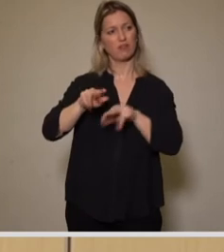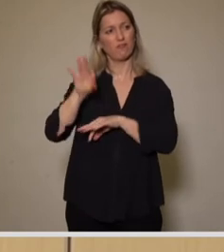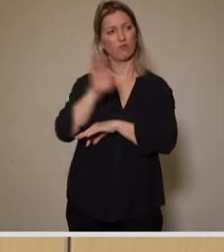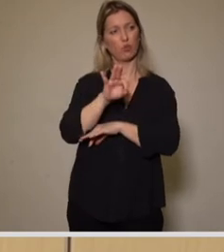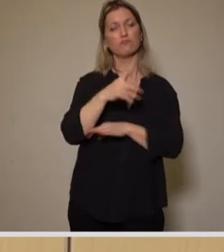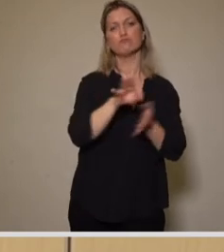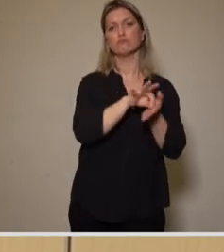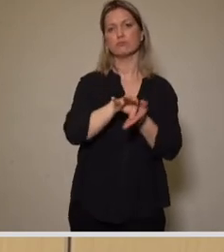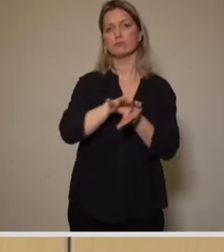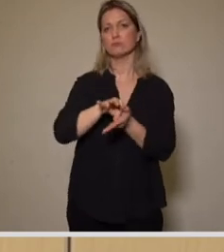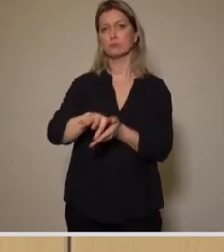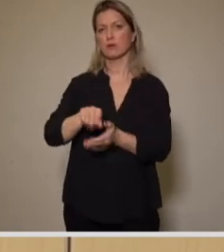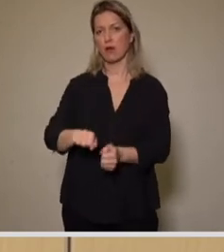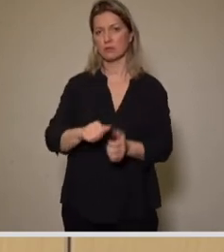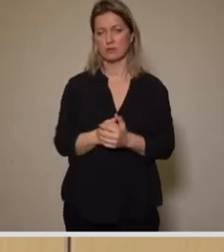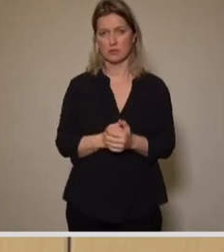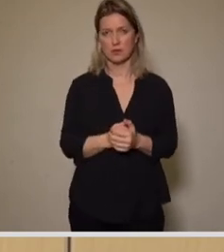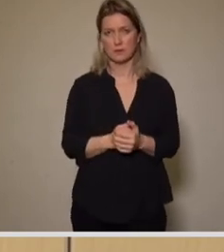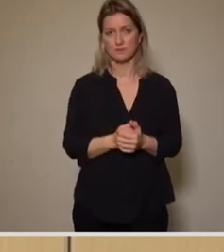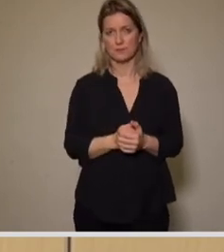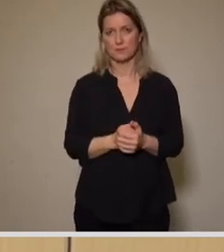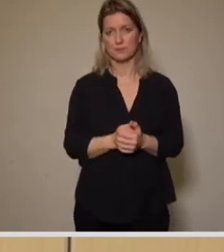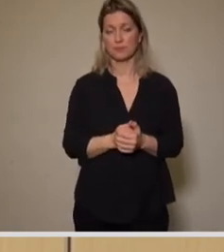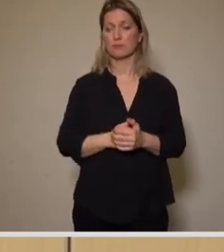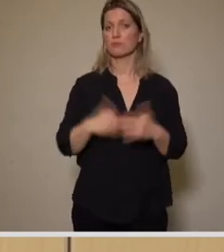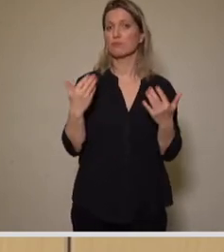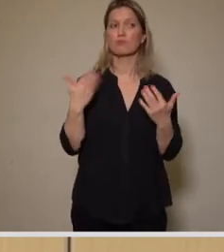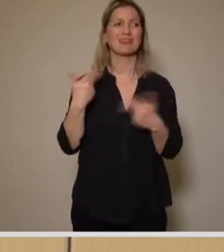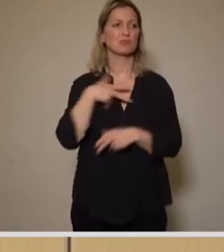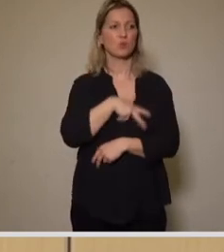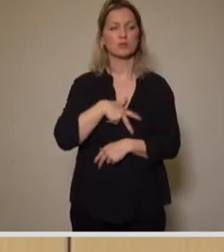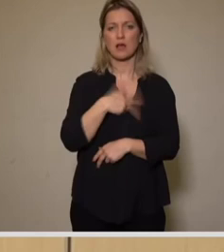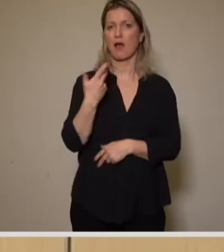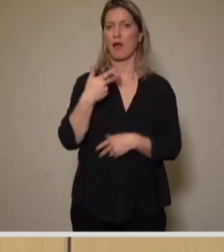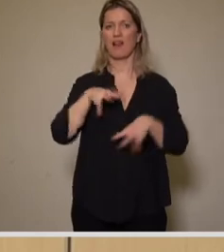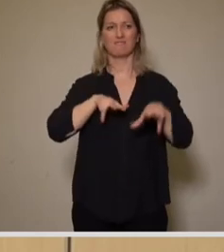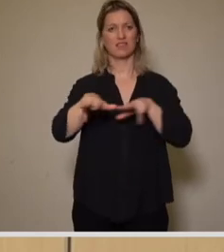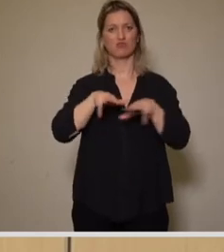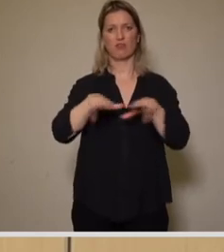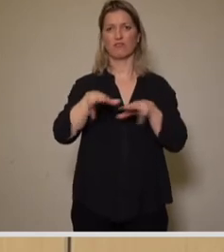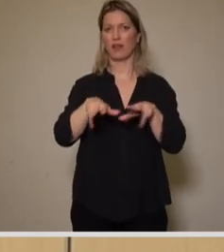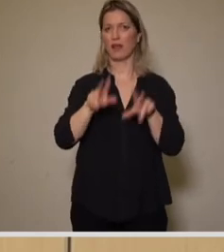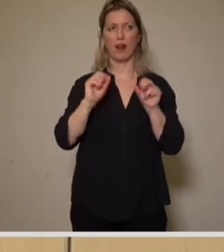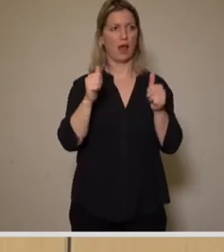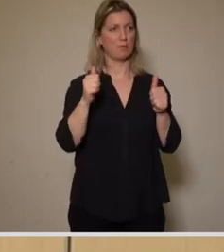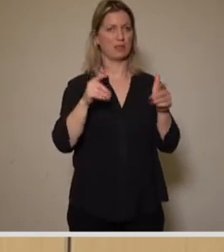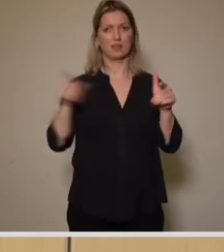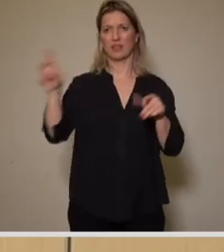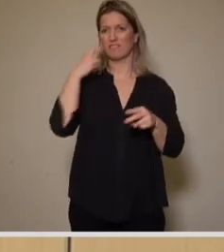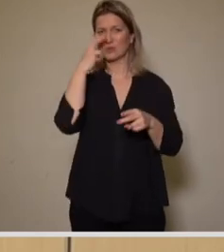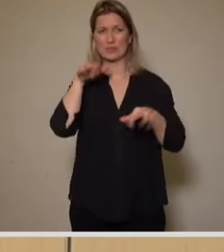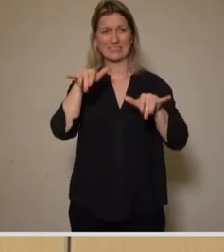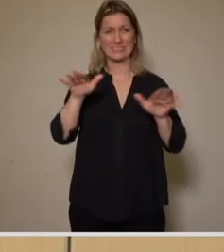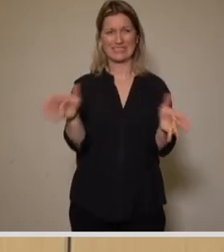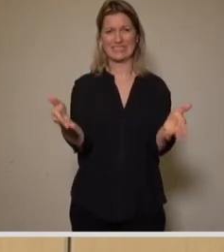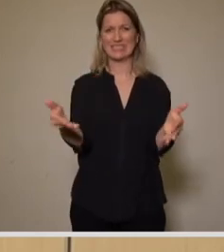das soziale, das wirtschaftliche Leben in Gang zu halten, auch